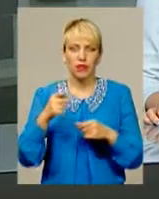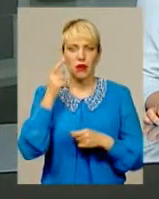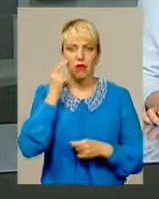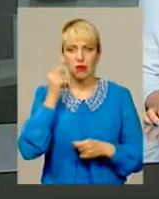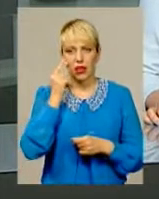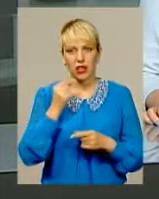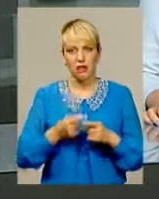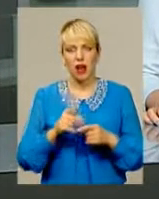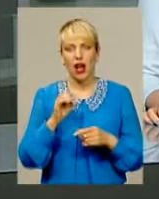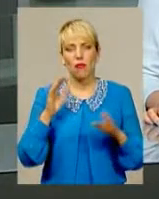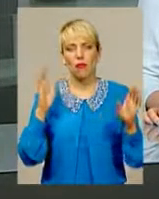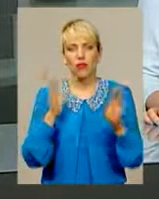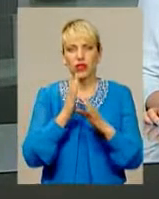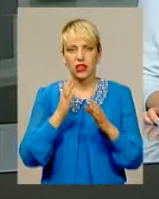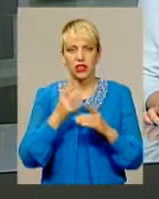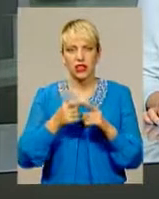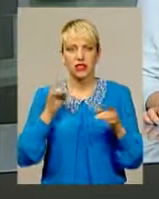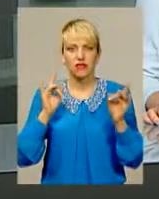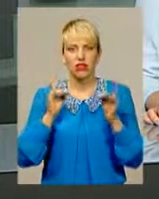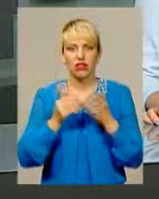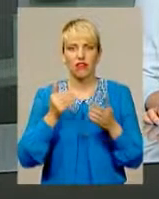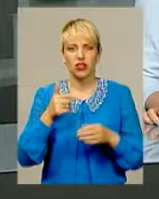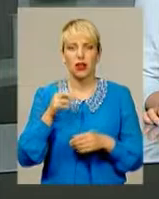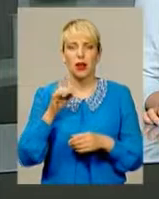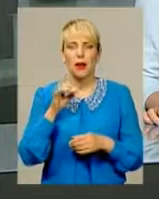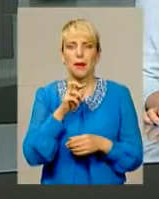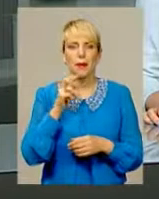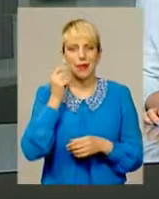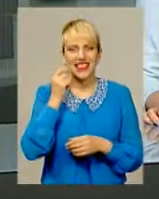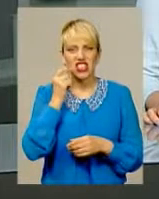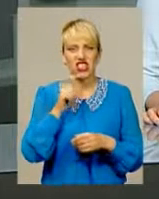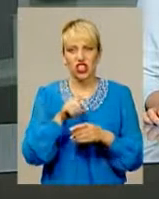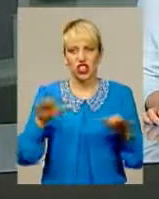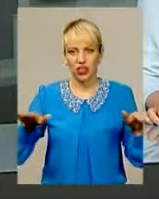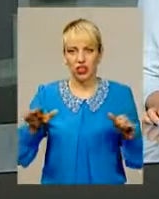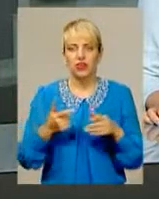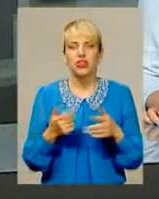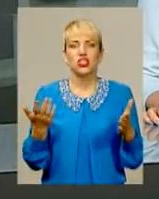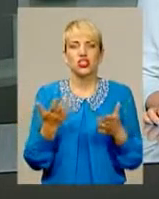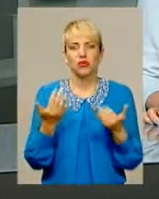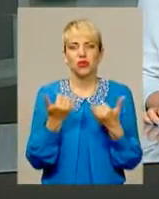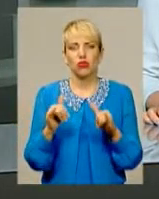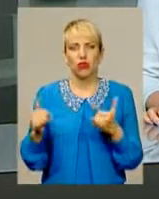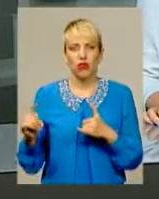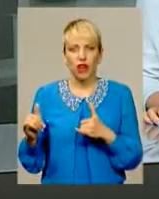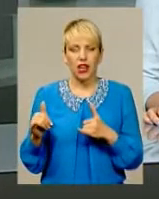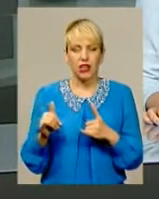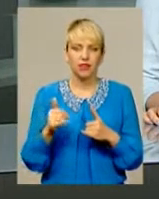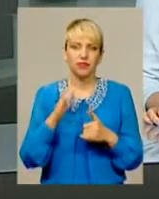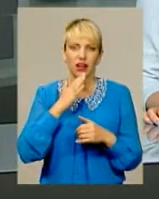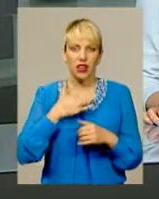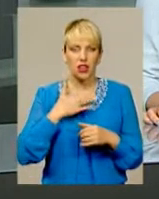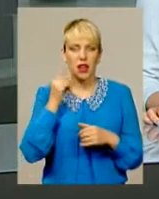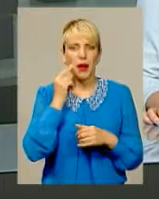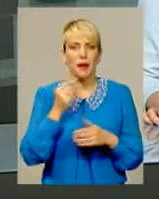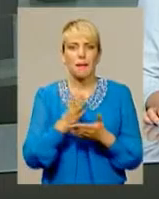медами, а повітря дзвеніло від гудіння бджіл. Чим дивували покупців пасічники та що й по чим пропонували, інформацію